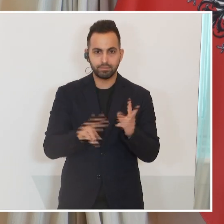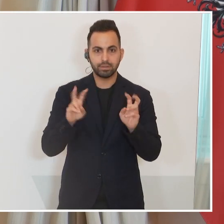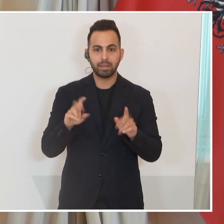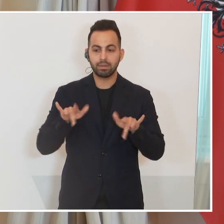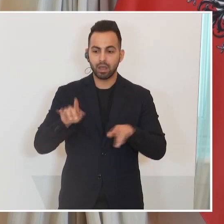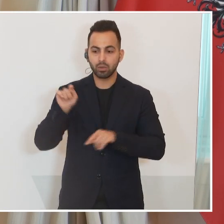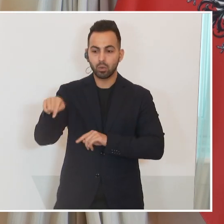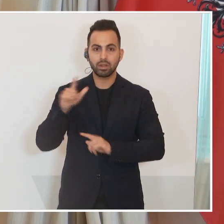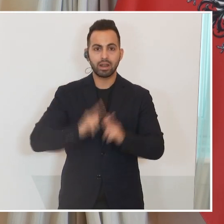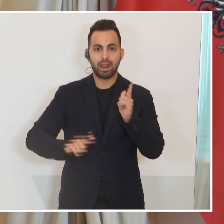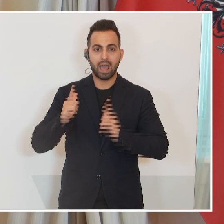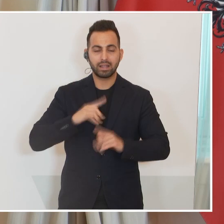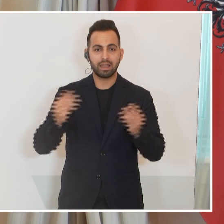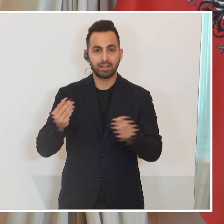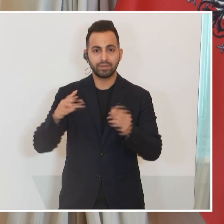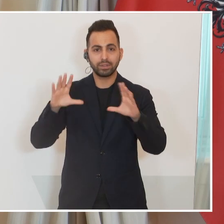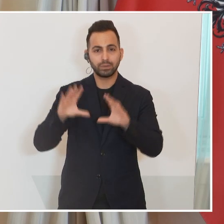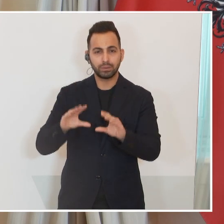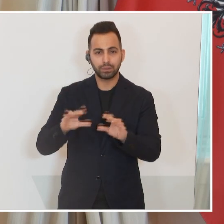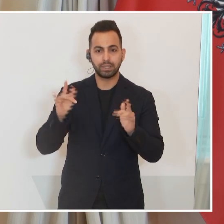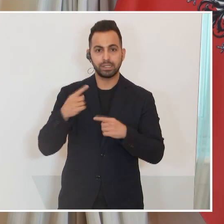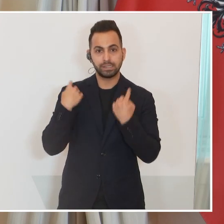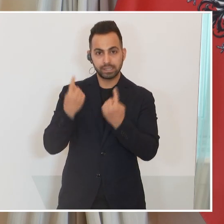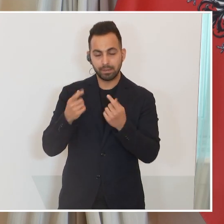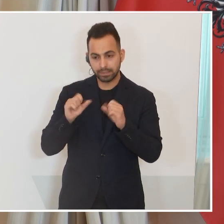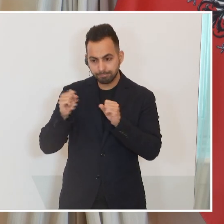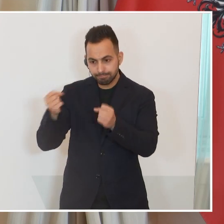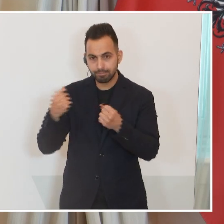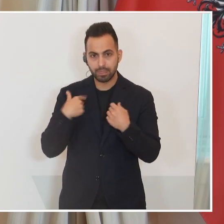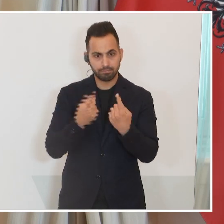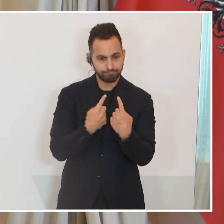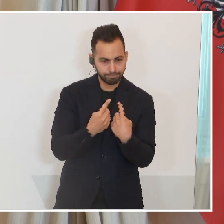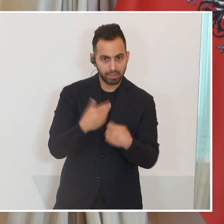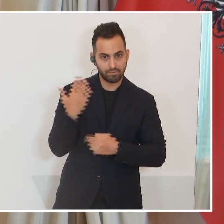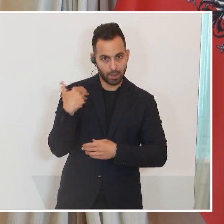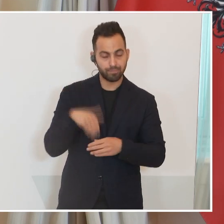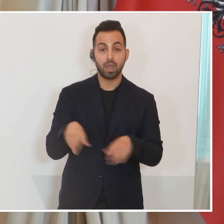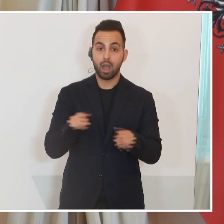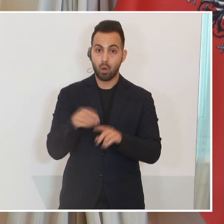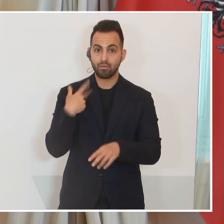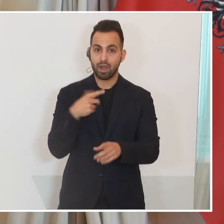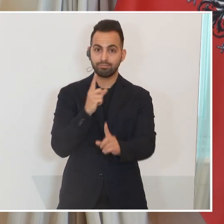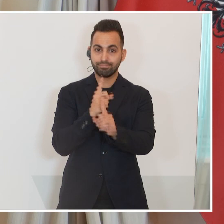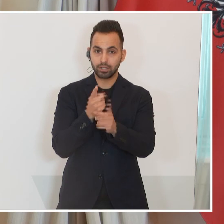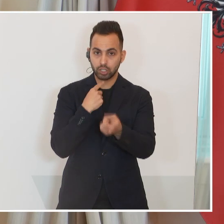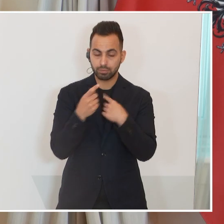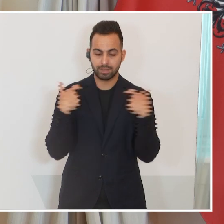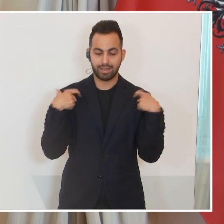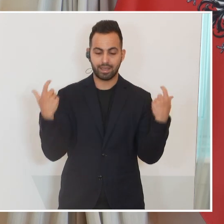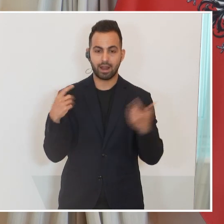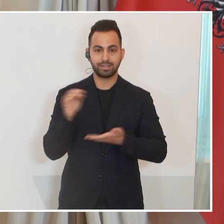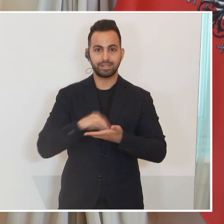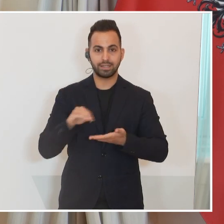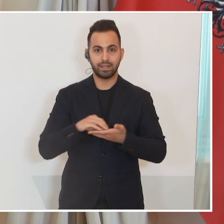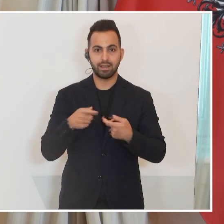Linderung des Leides für die Menschen leistet, um auch hier abgestimmt zu sein. Darüber hinaus gab es ein Gespräch mit dem Generalsekretär der